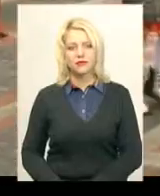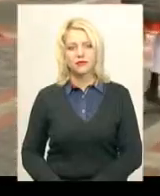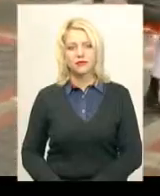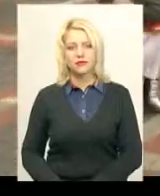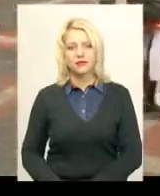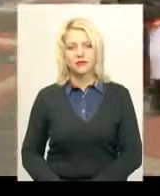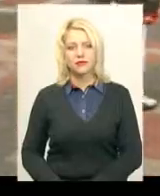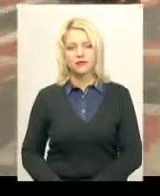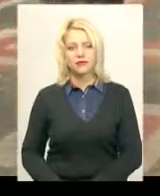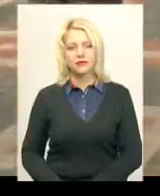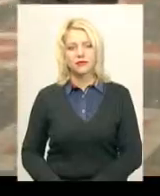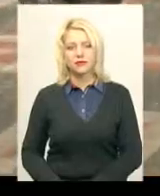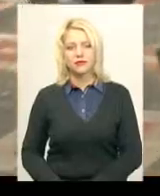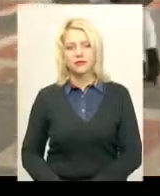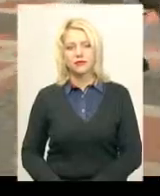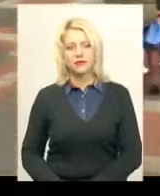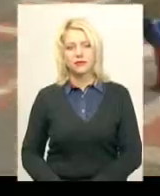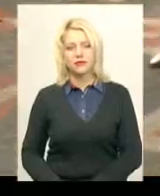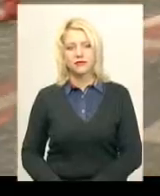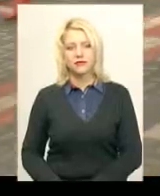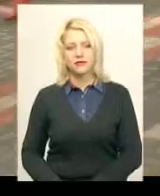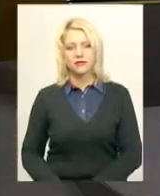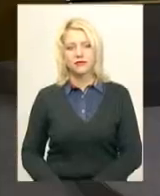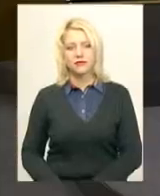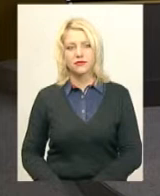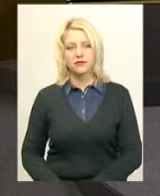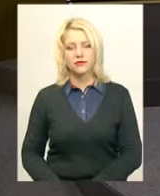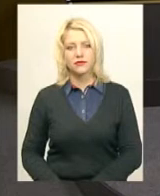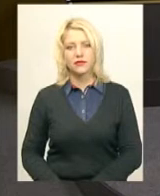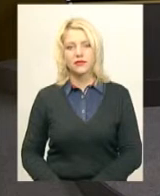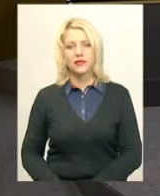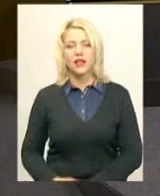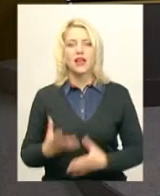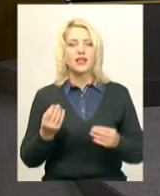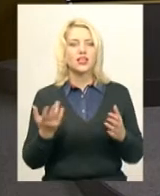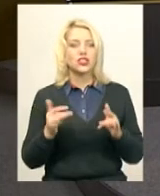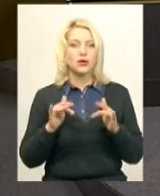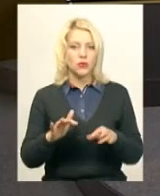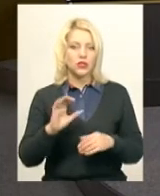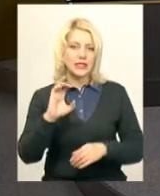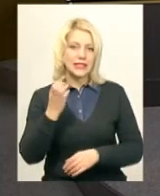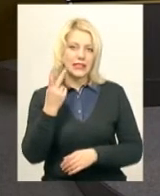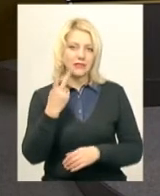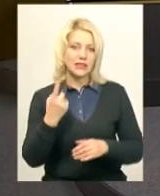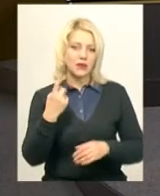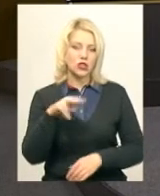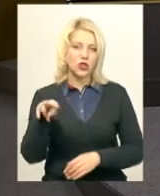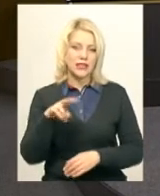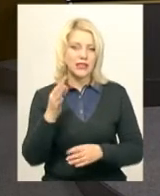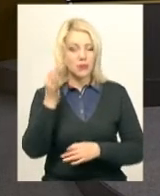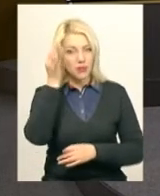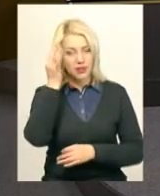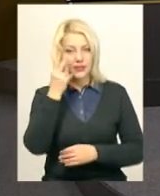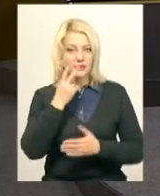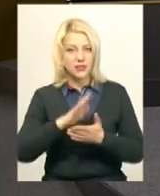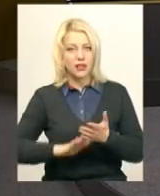Вікторія Зелінська, Юрій Чорний, новини «Поділля Центр». Які ще події середи 21 листопада, варто пригадати,